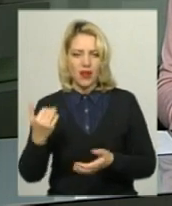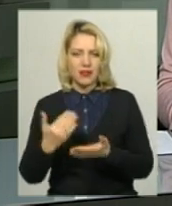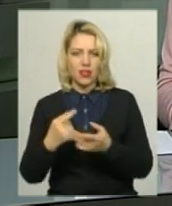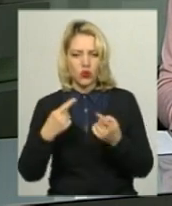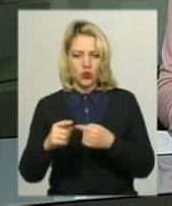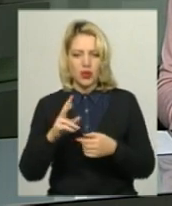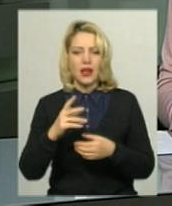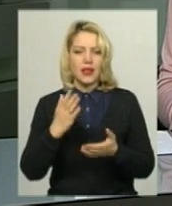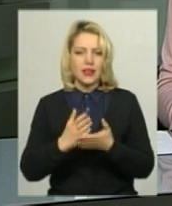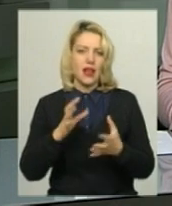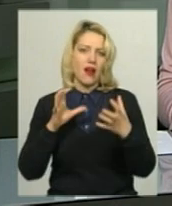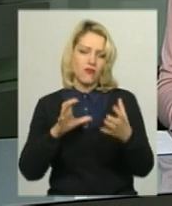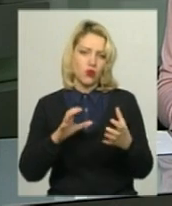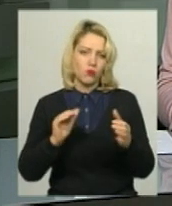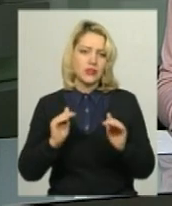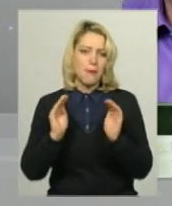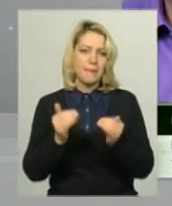автобусом малої місткості.